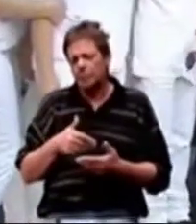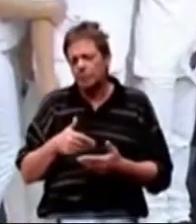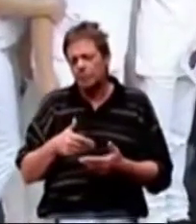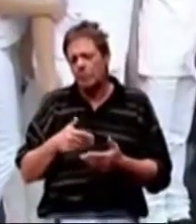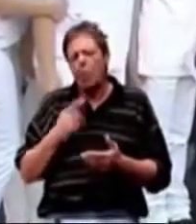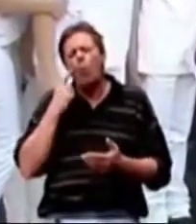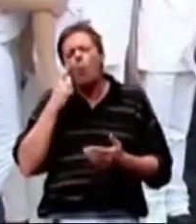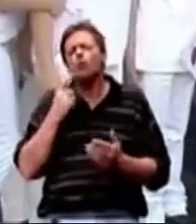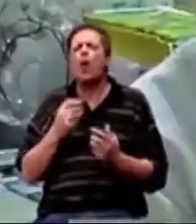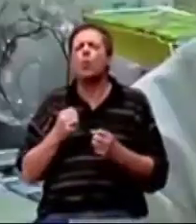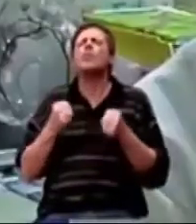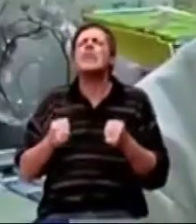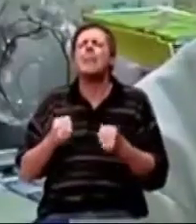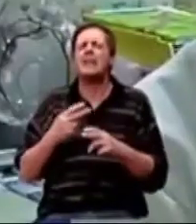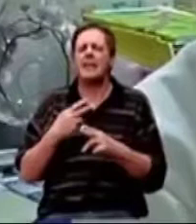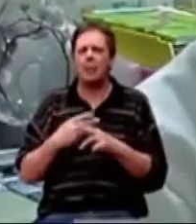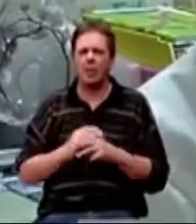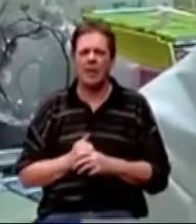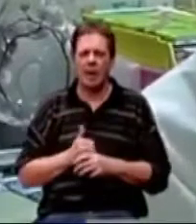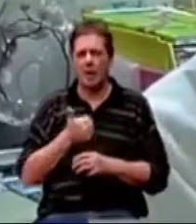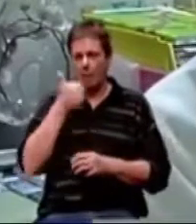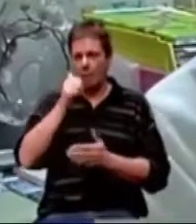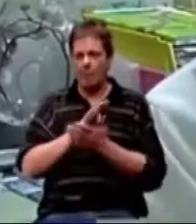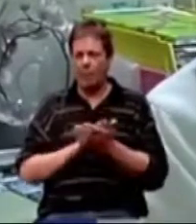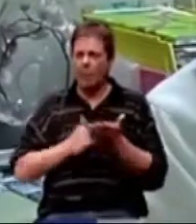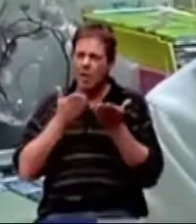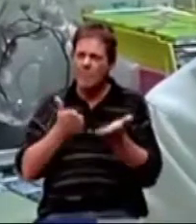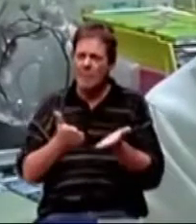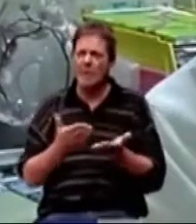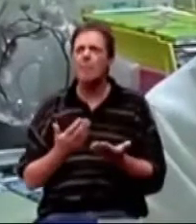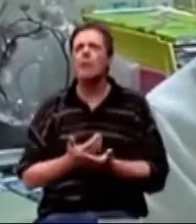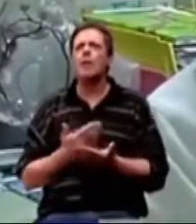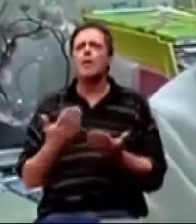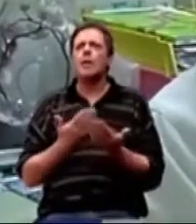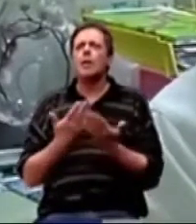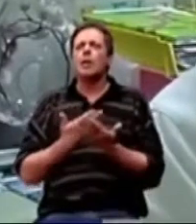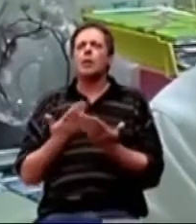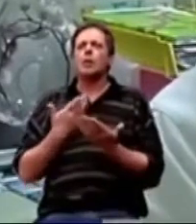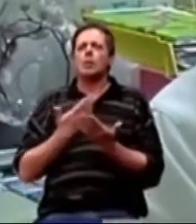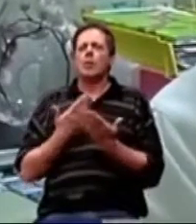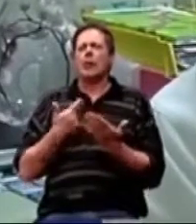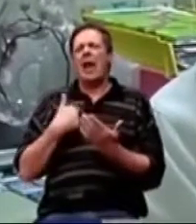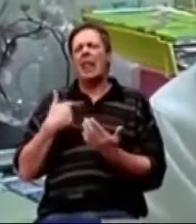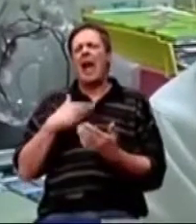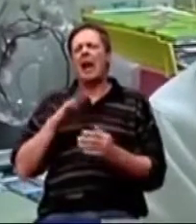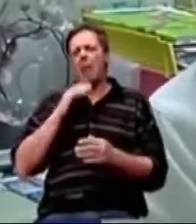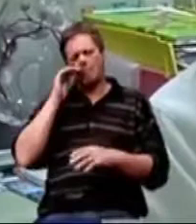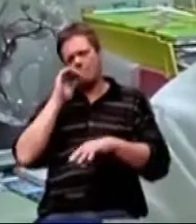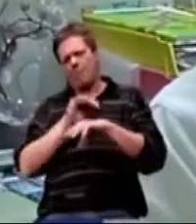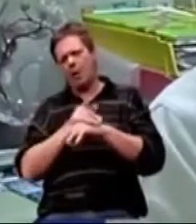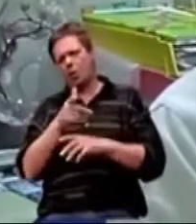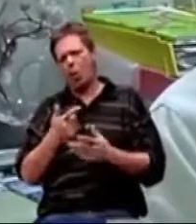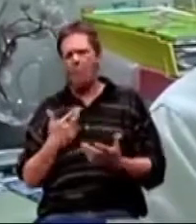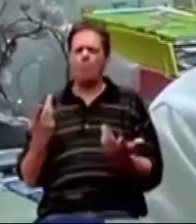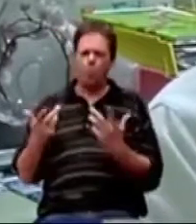stabilizacije bolesnika. Prvo krenem sa time koji je moj na neki način dojam. Dakle, imam li ja dojam u interakciji